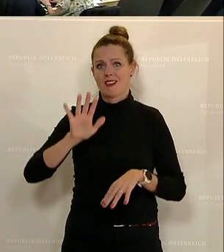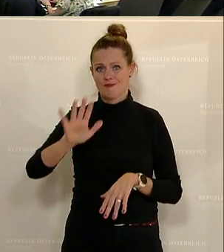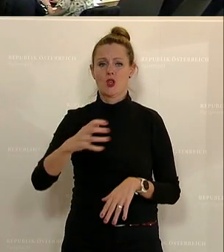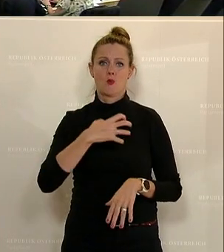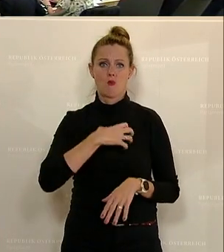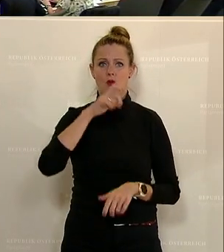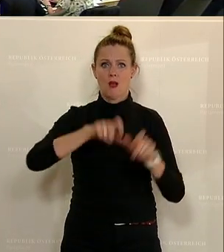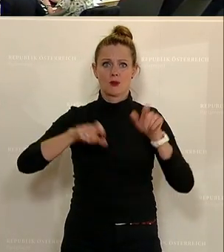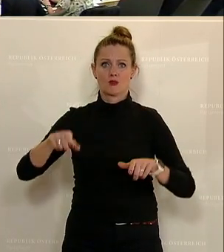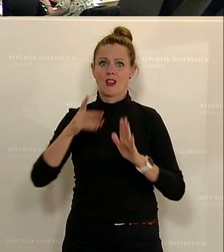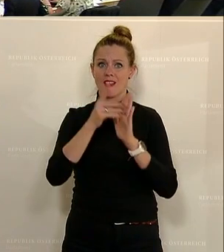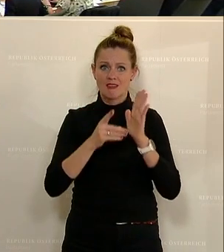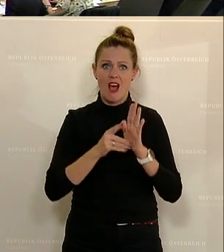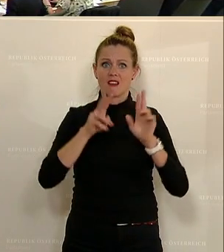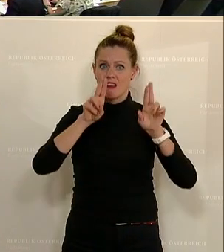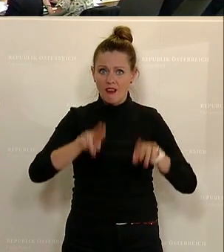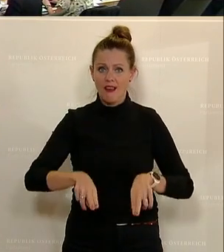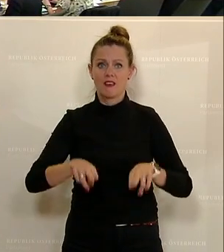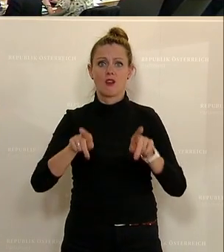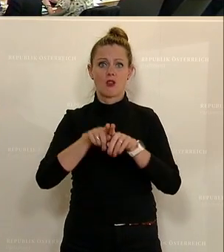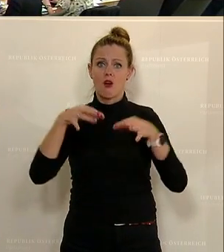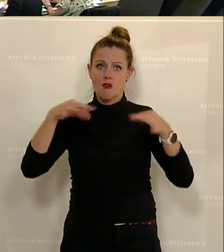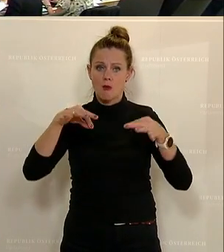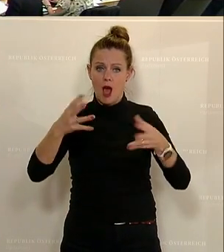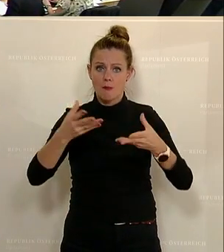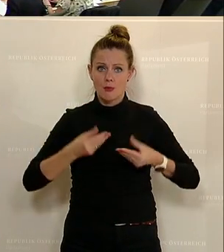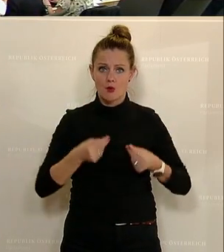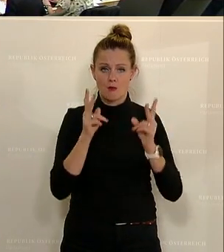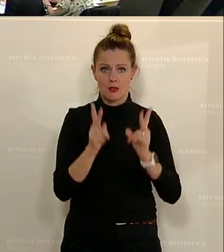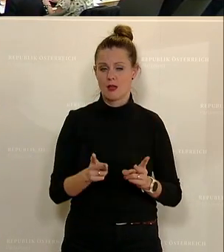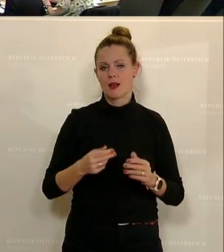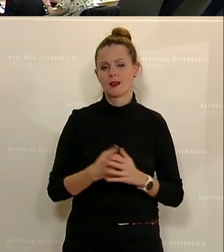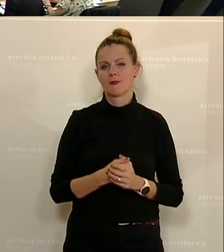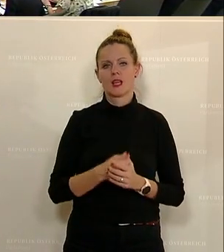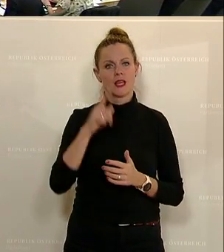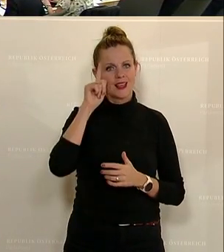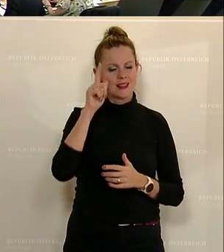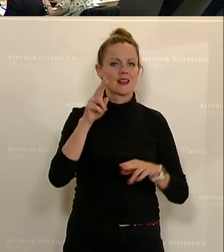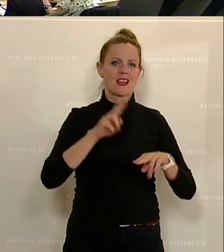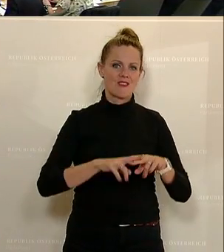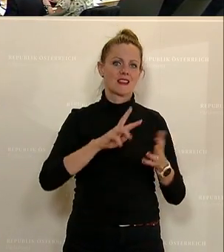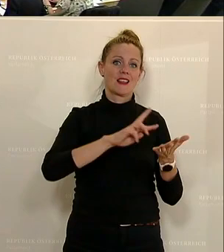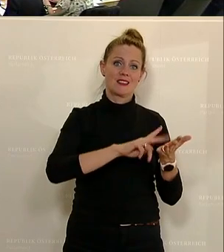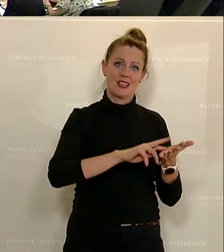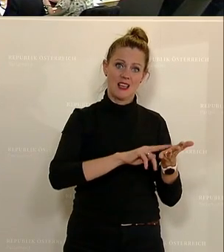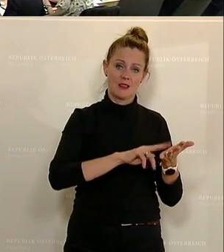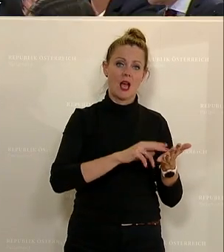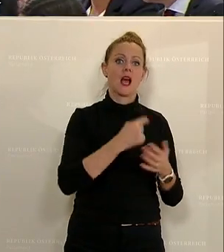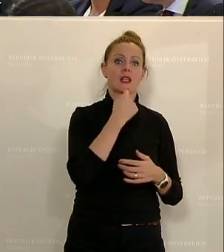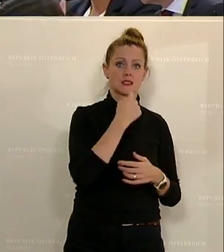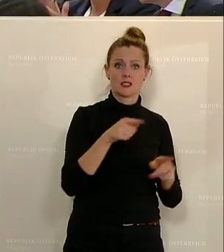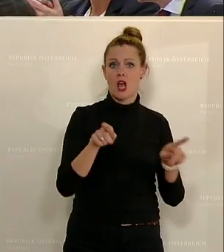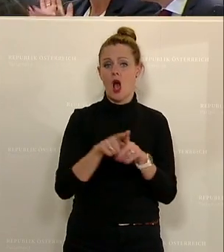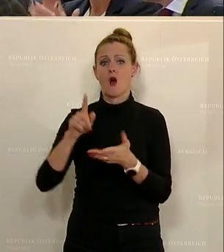Bürger zu ihren Daten, zu ihren Rechten und zu ihren Formularen zu kommen. Ich glaube, wenn man digital sagt, muss man